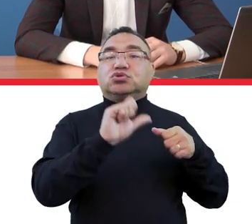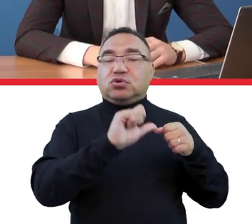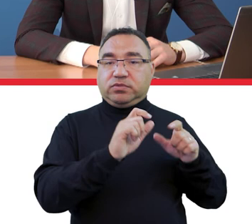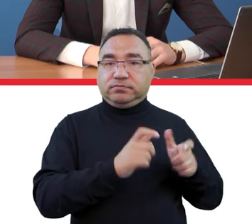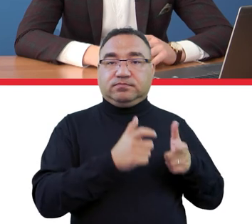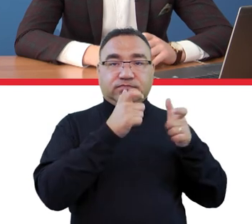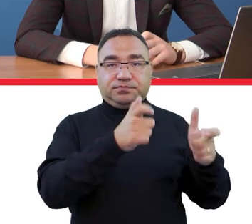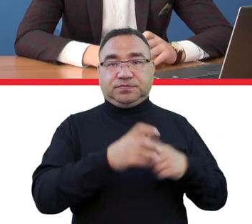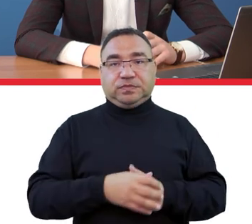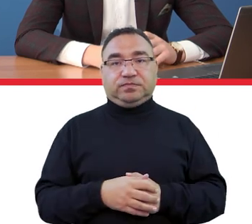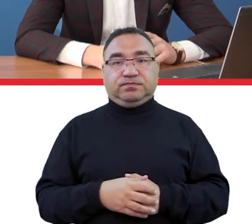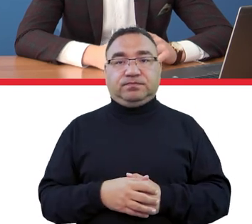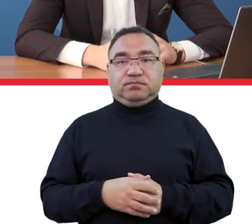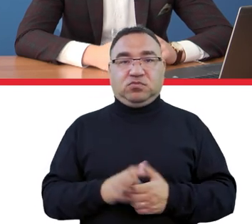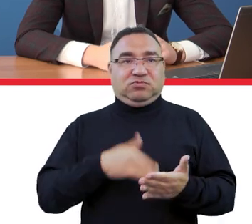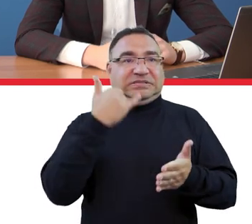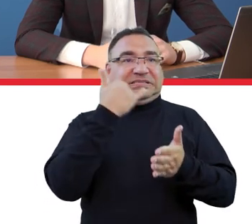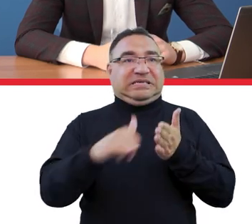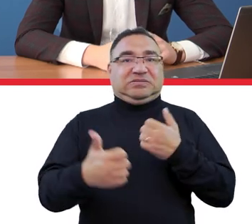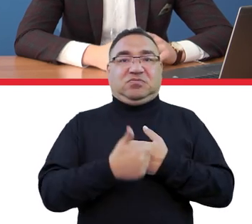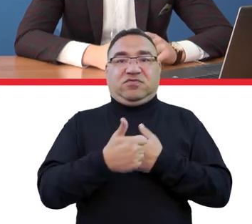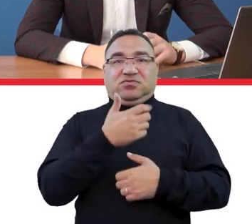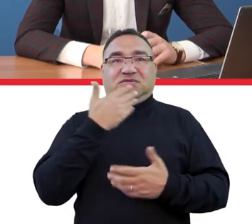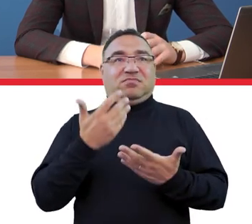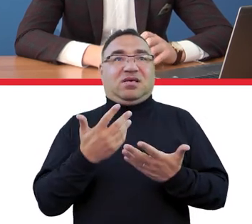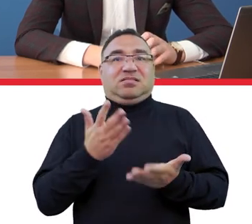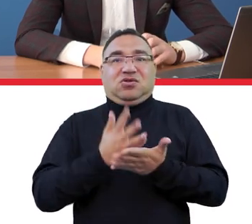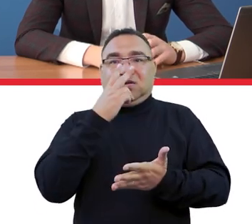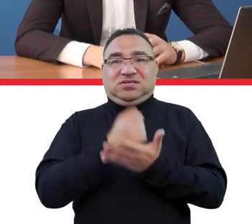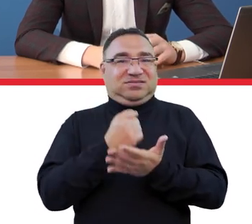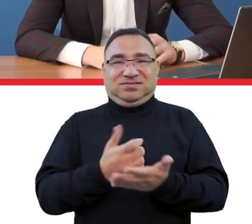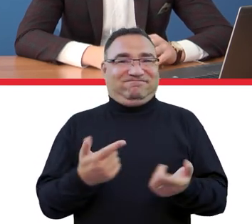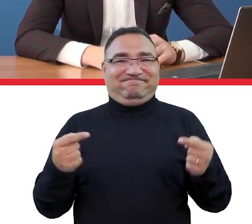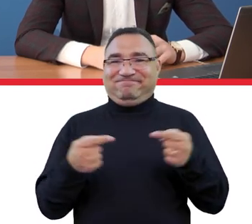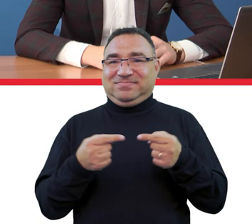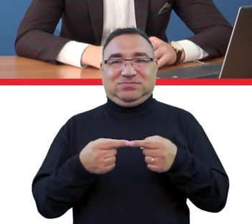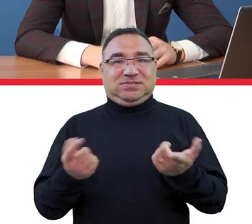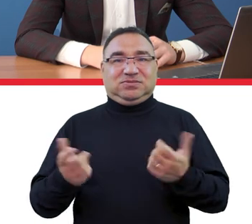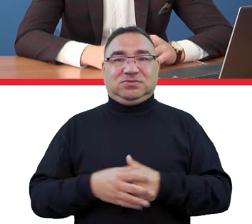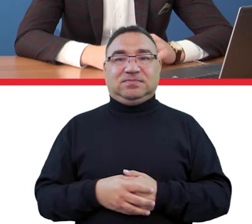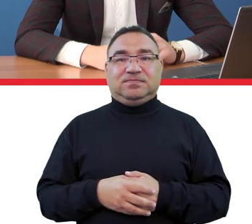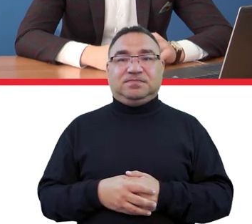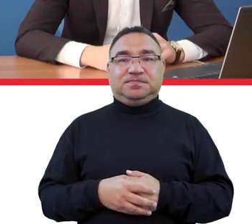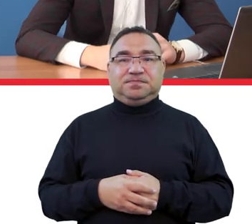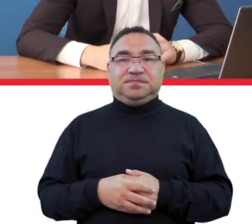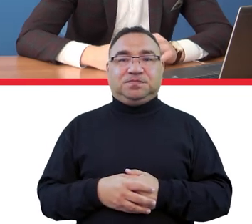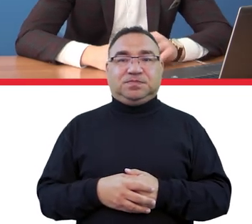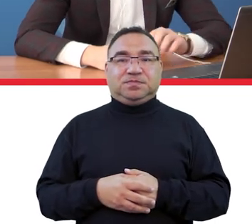no bo tutaj skreślenie z listy studentów byłoby takim najgorszym scenariuszem